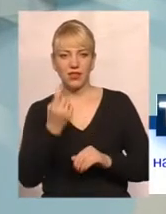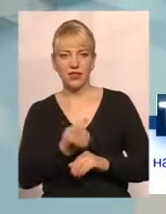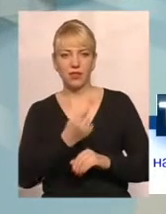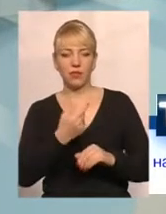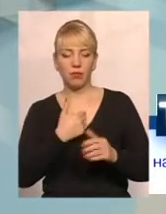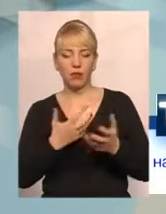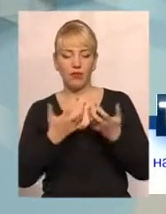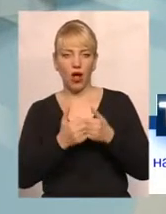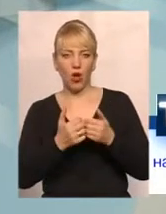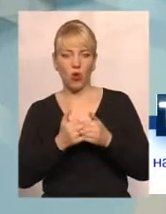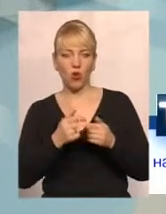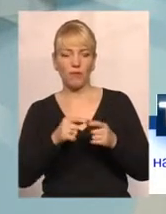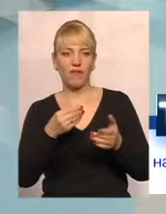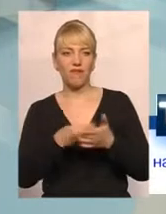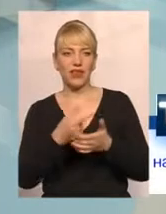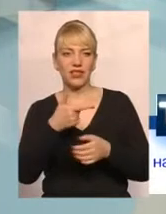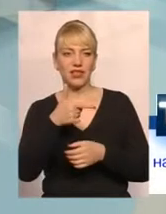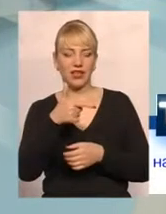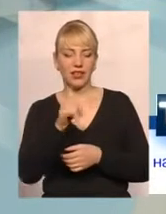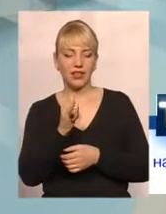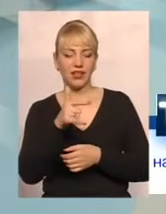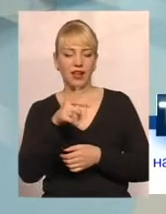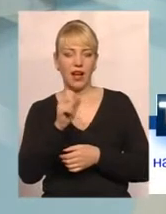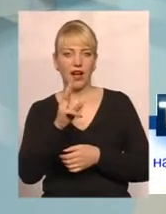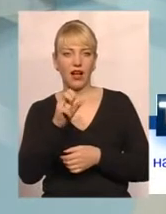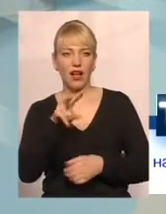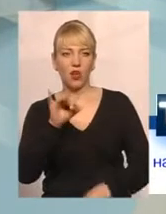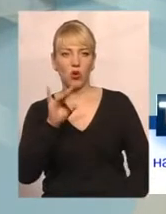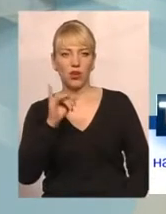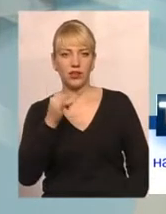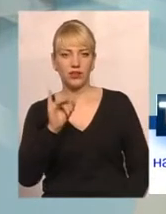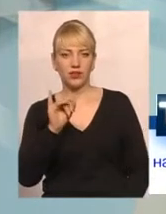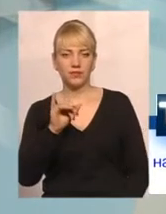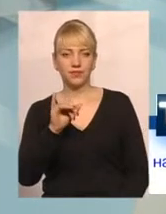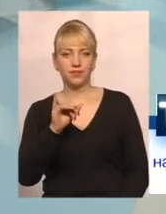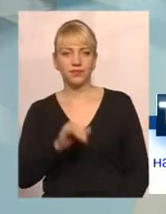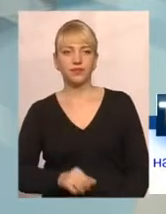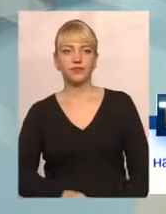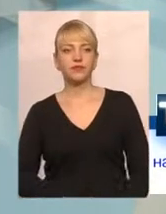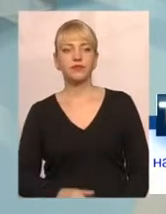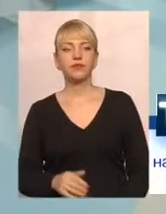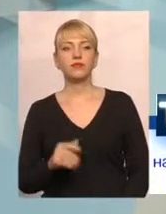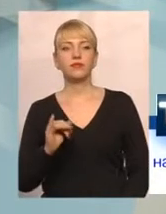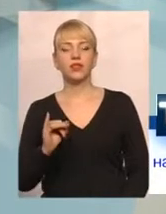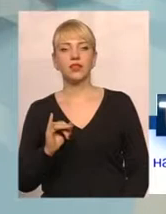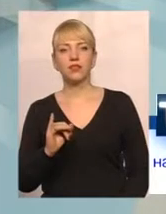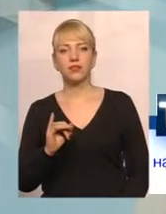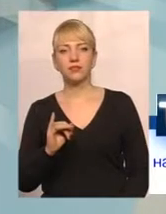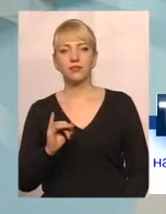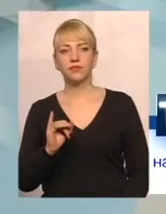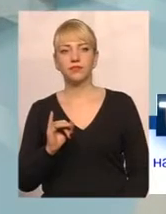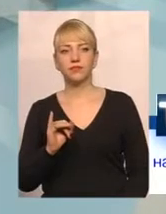однієї гігакалорії, яка встановлена на рівні 1227 гривень, я не помиляюся, відповідно, по